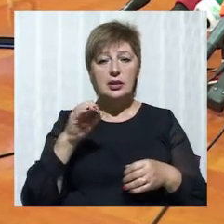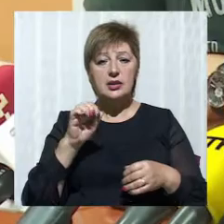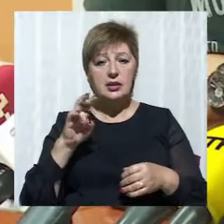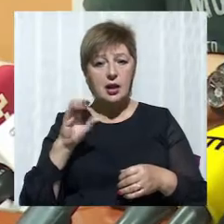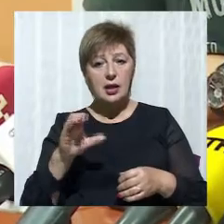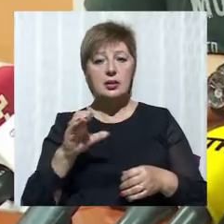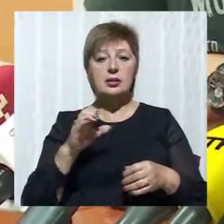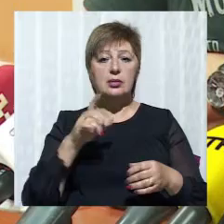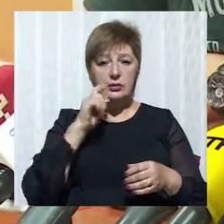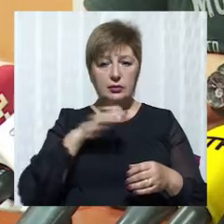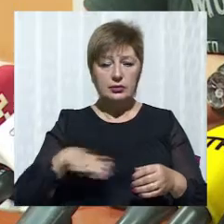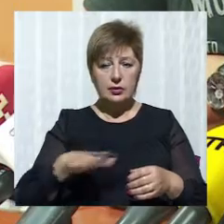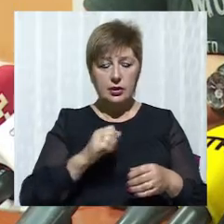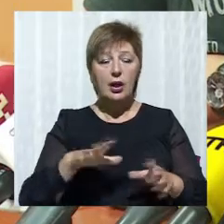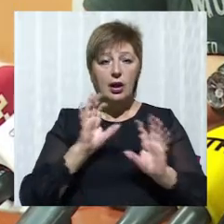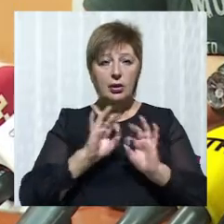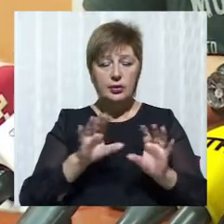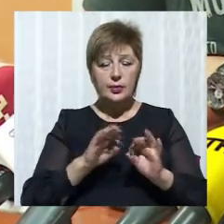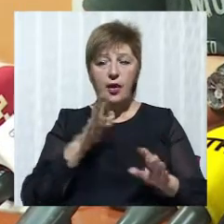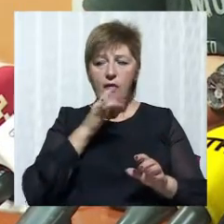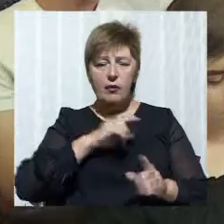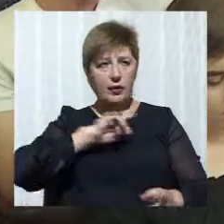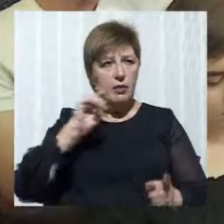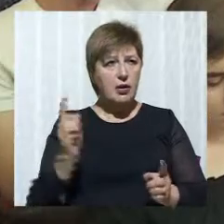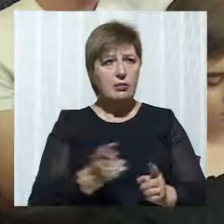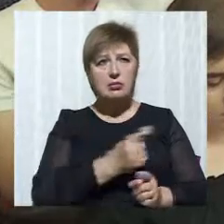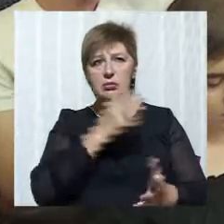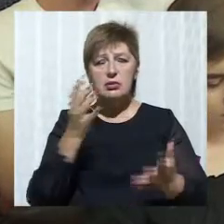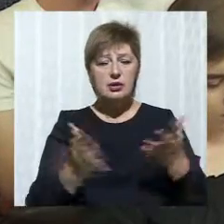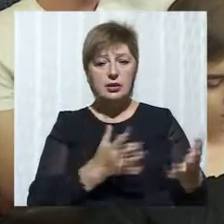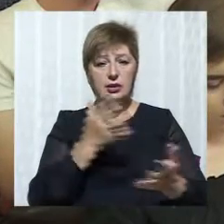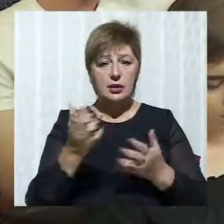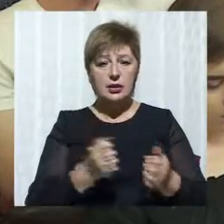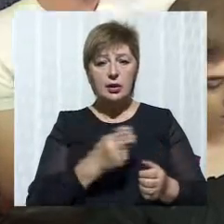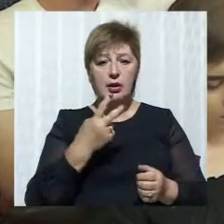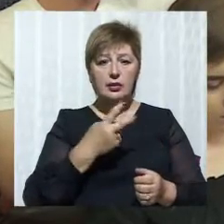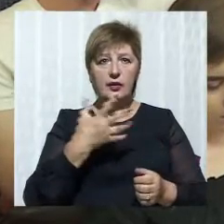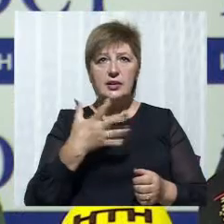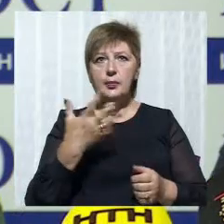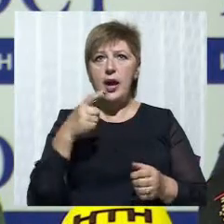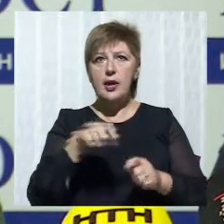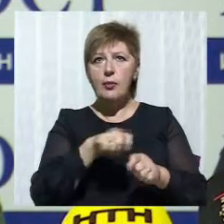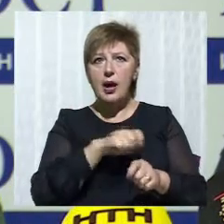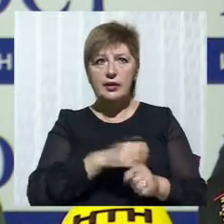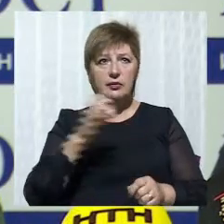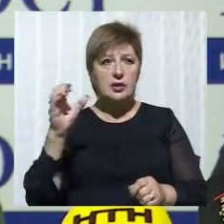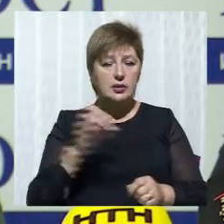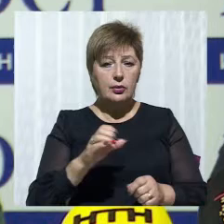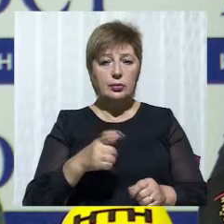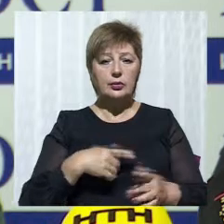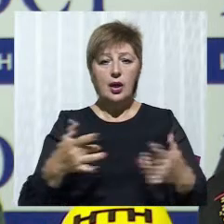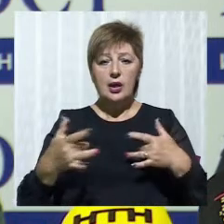в області, розповів, що пориви вітру під час проведення фестивалю Козакфест сягали більш ніж 25 метрів на секунду. Сцена, яка була